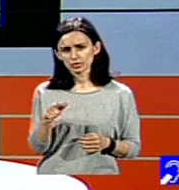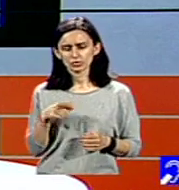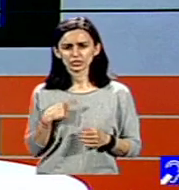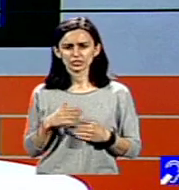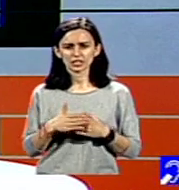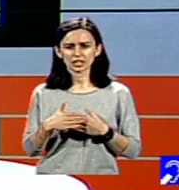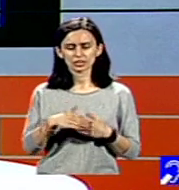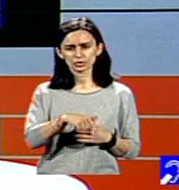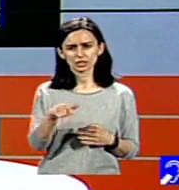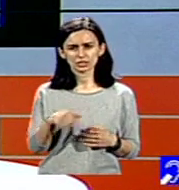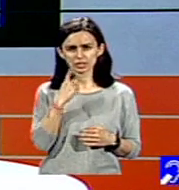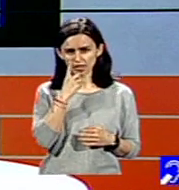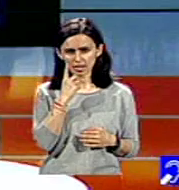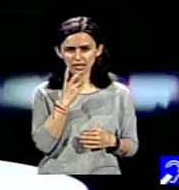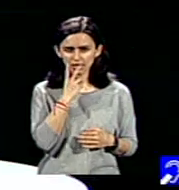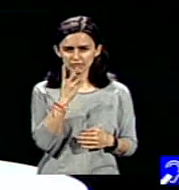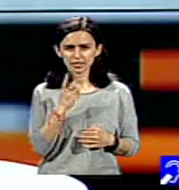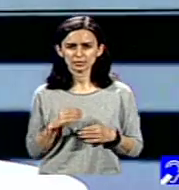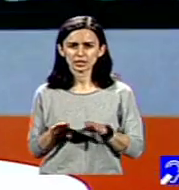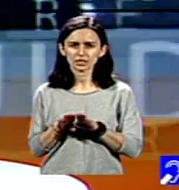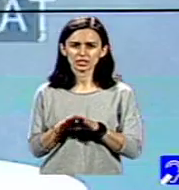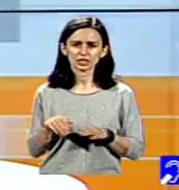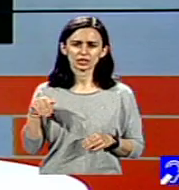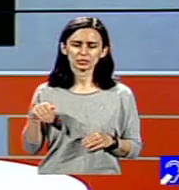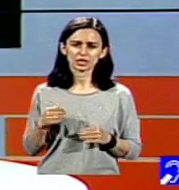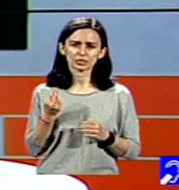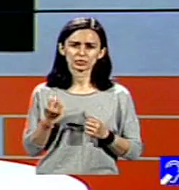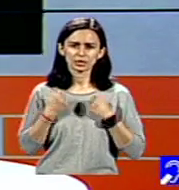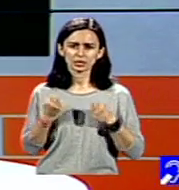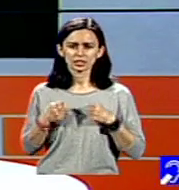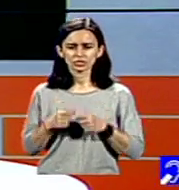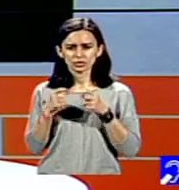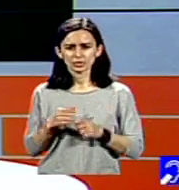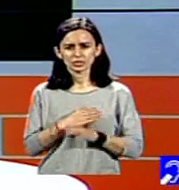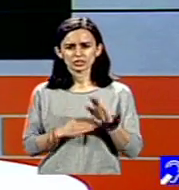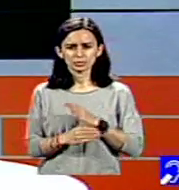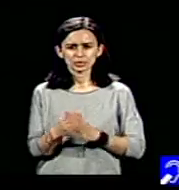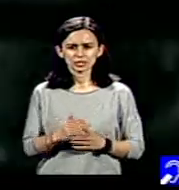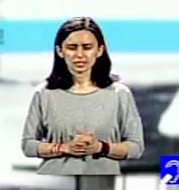alături de noi, însă până atunci îl urmărim pe colegul meu Mihai. Bune practici în domeniul dizabilității. Priviți!